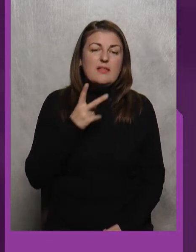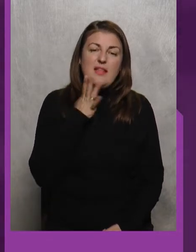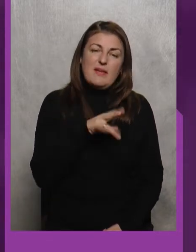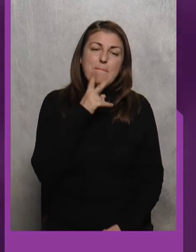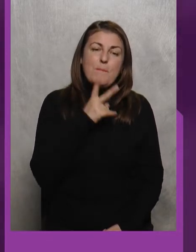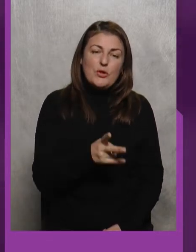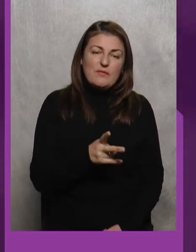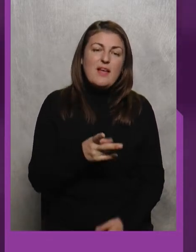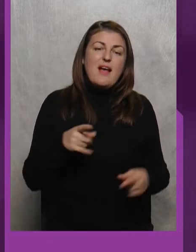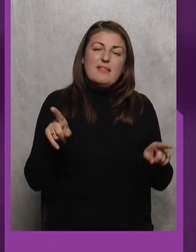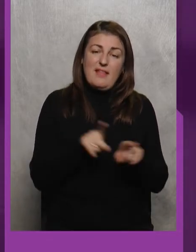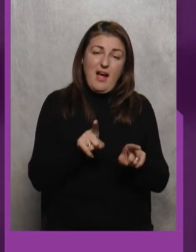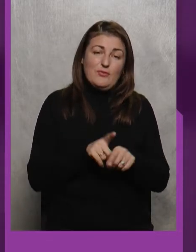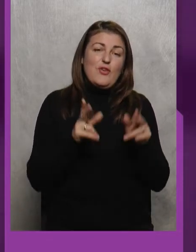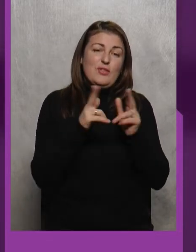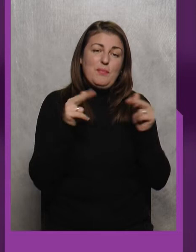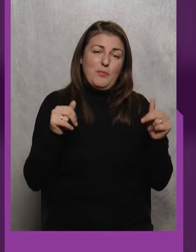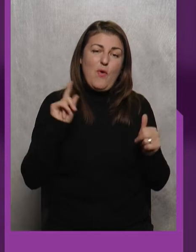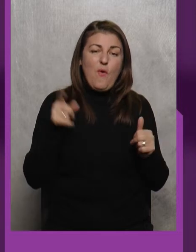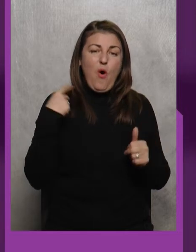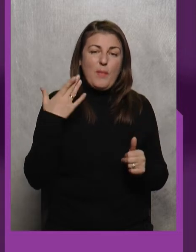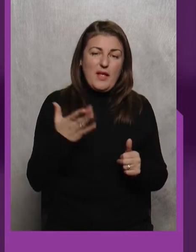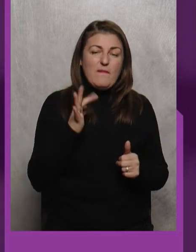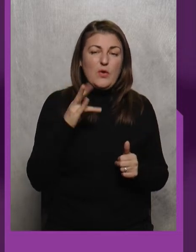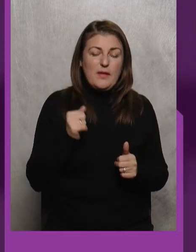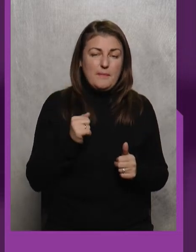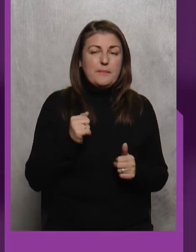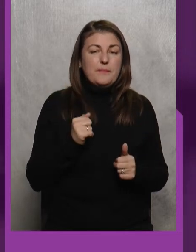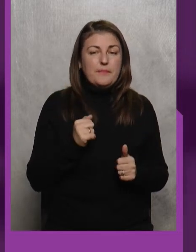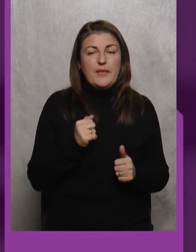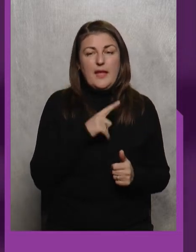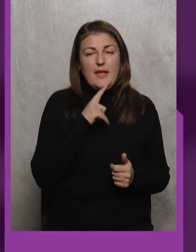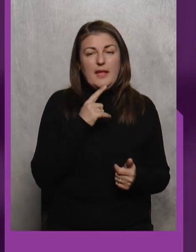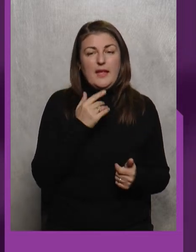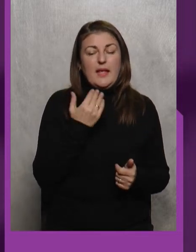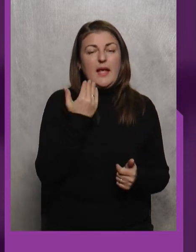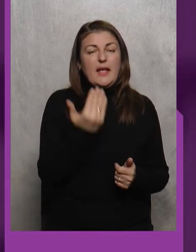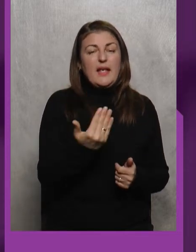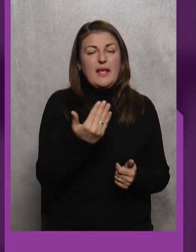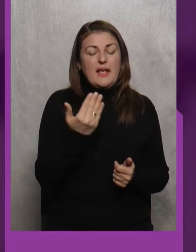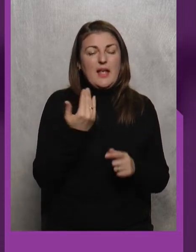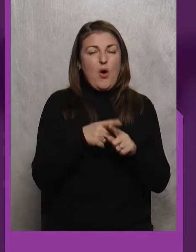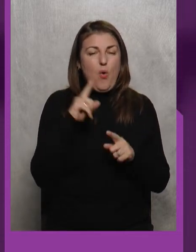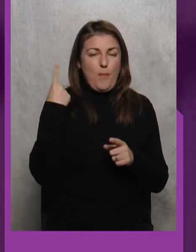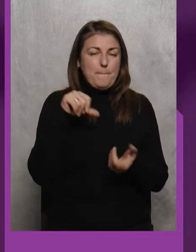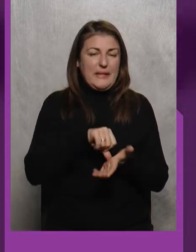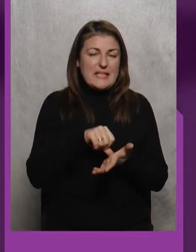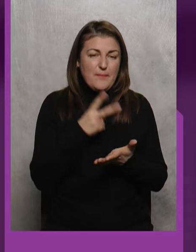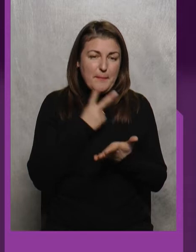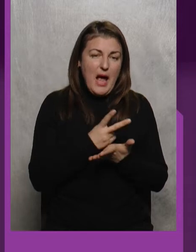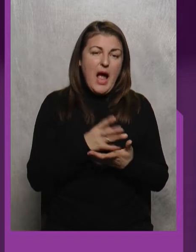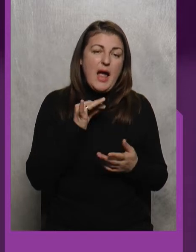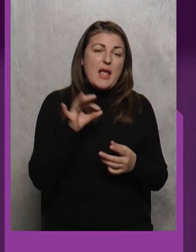подивимося Також Дніпропетровська область, вона її представляє І,